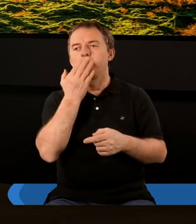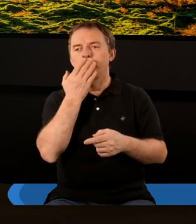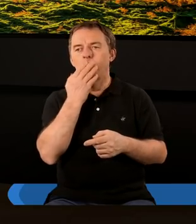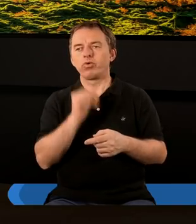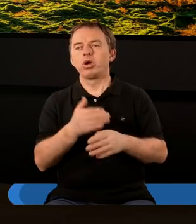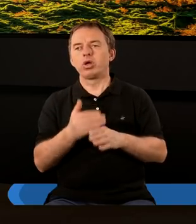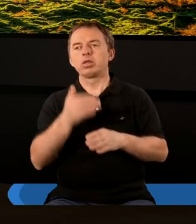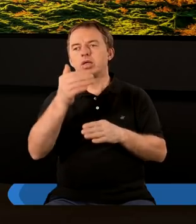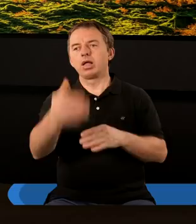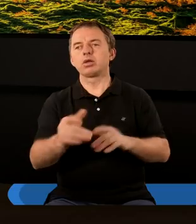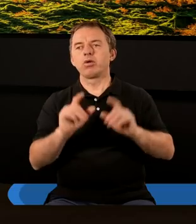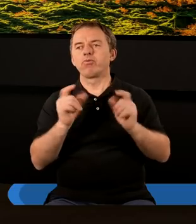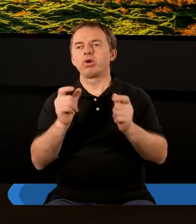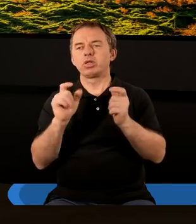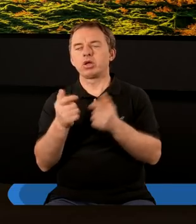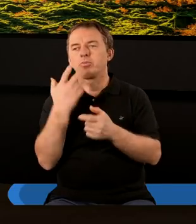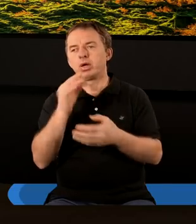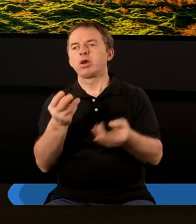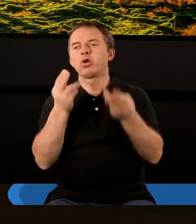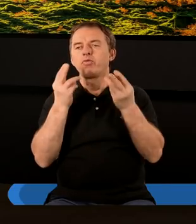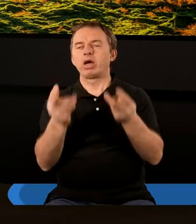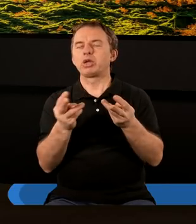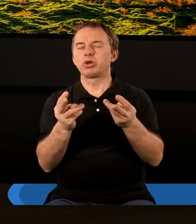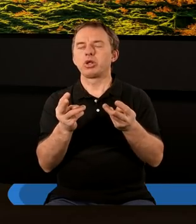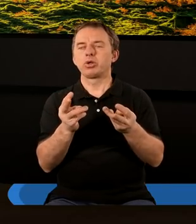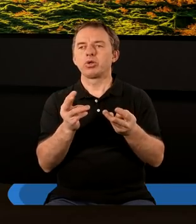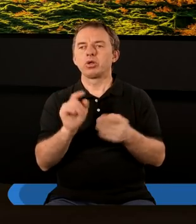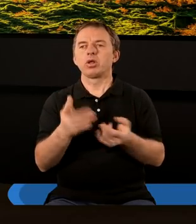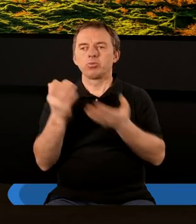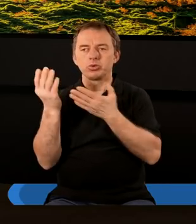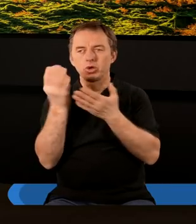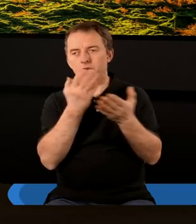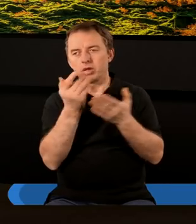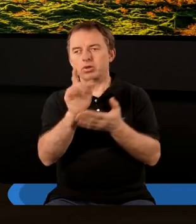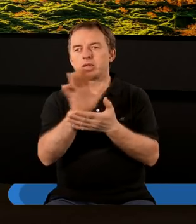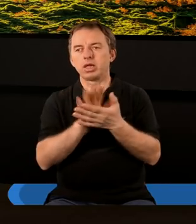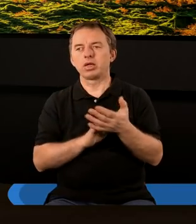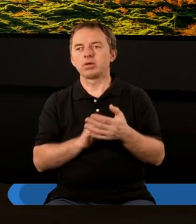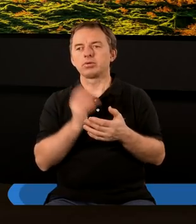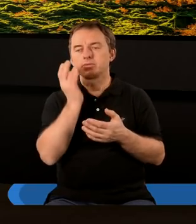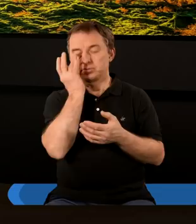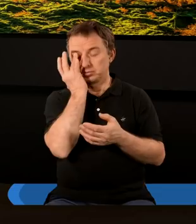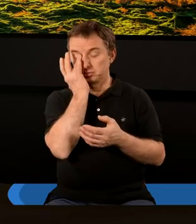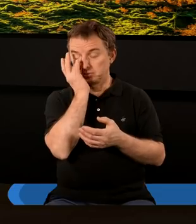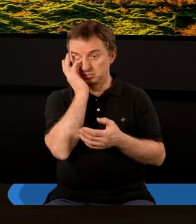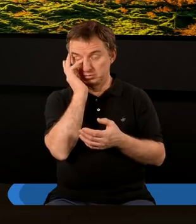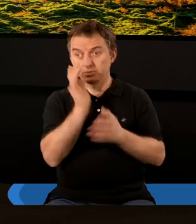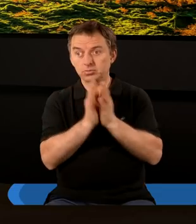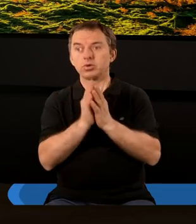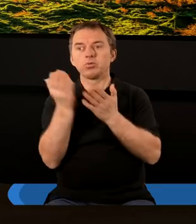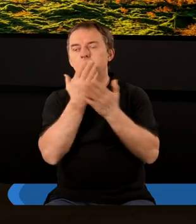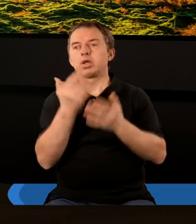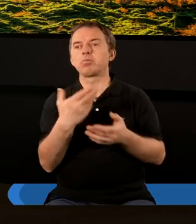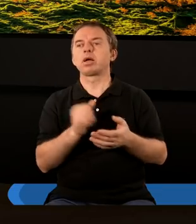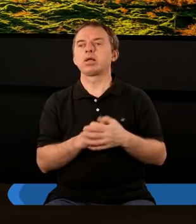o dalszym wydarzeniu, bardzo istotnym i najpierw żebyśmy ten tekst przeczytali. Magda, mógł poprosić się o przeczytanie?